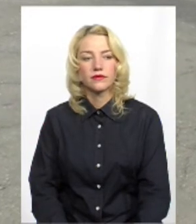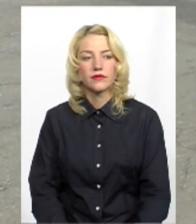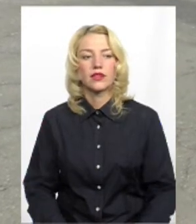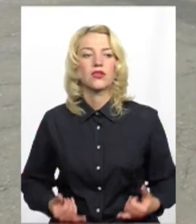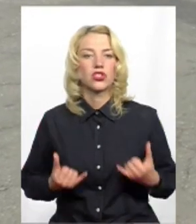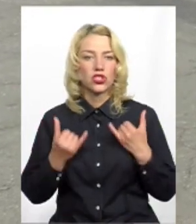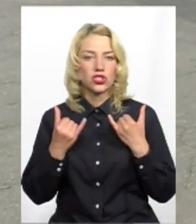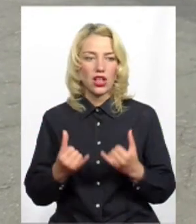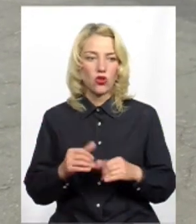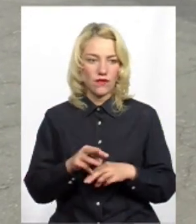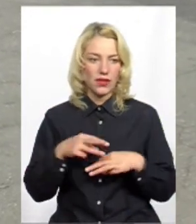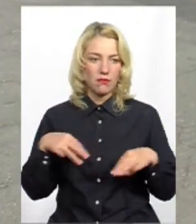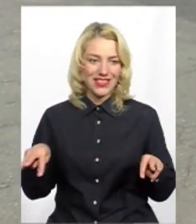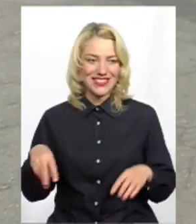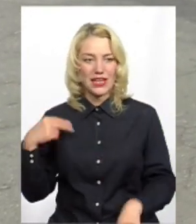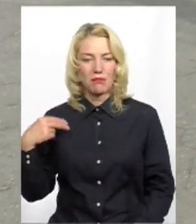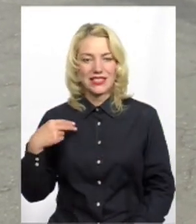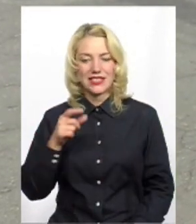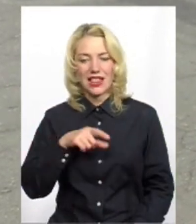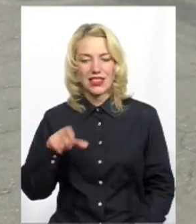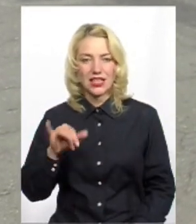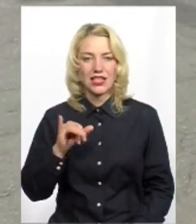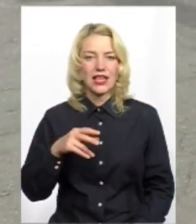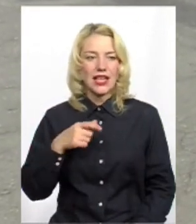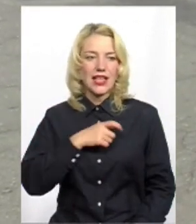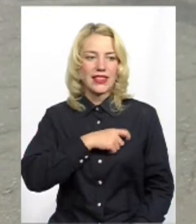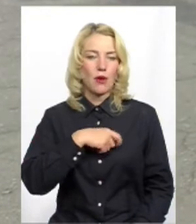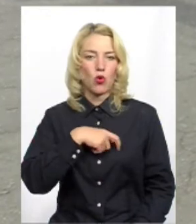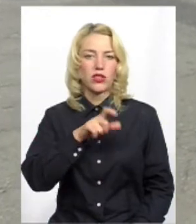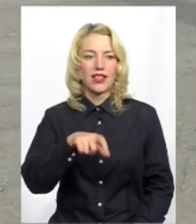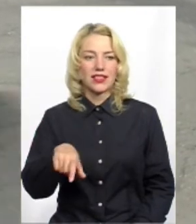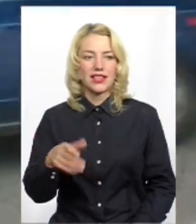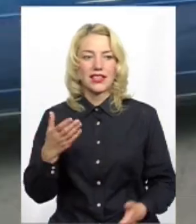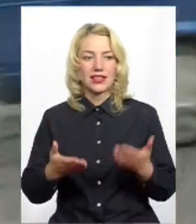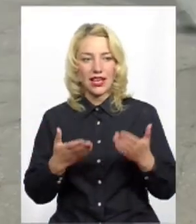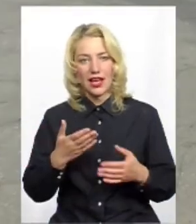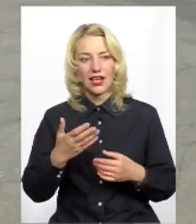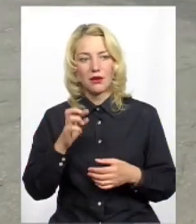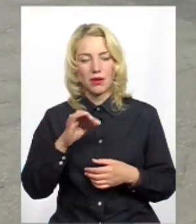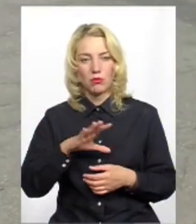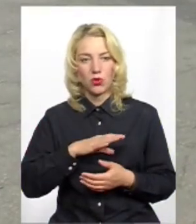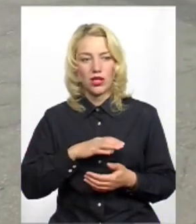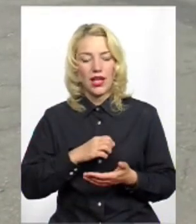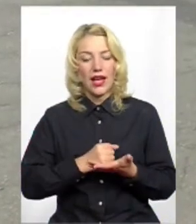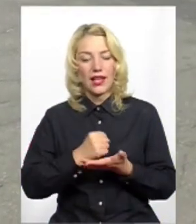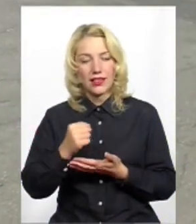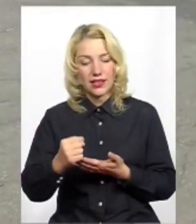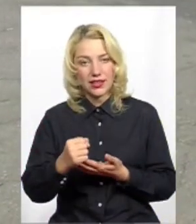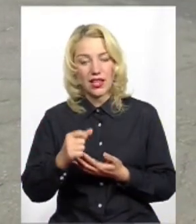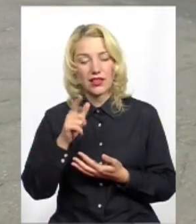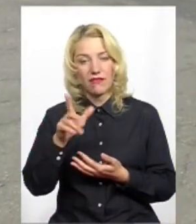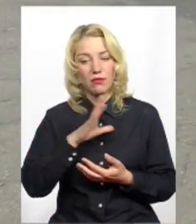Шановні міністри, президенти і депутати, як ви були кандидати, ви дуже багато